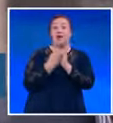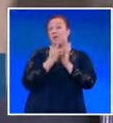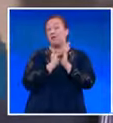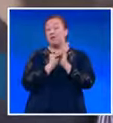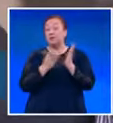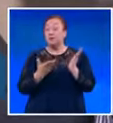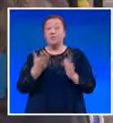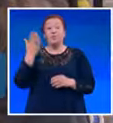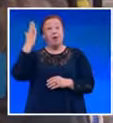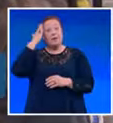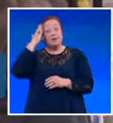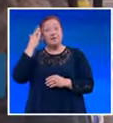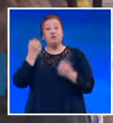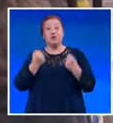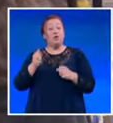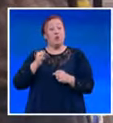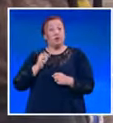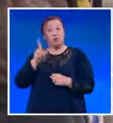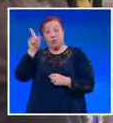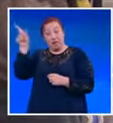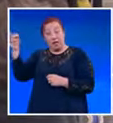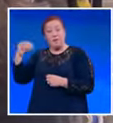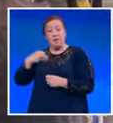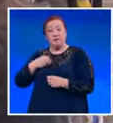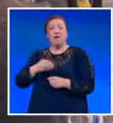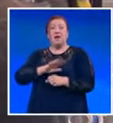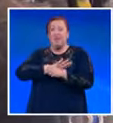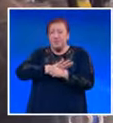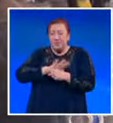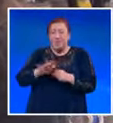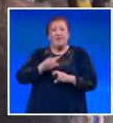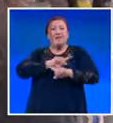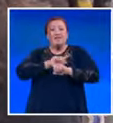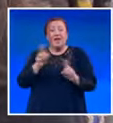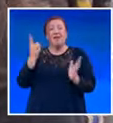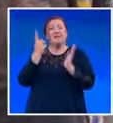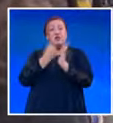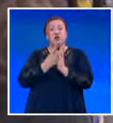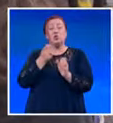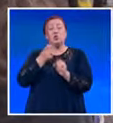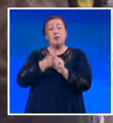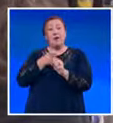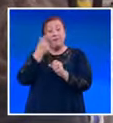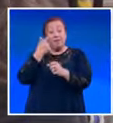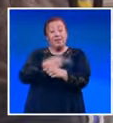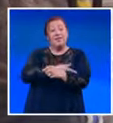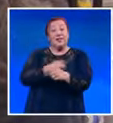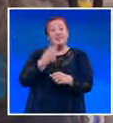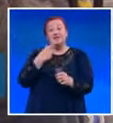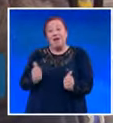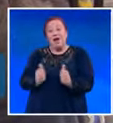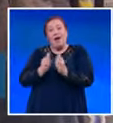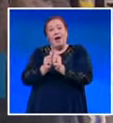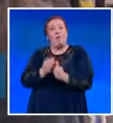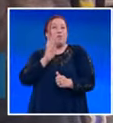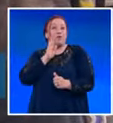вчера, там всъщност ми потвърдиха, че абсолютно не е задължително да има тест на придружителя. И ако толкова много